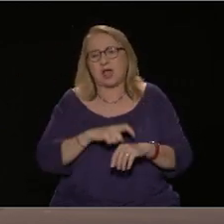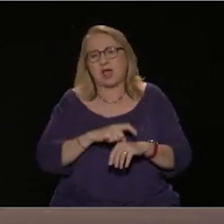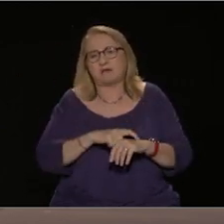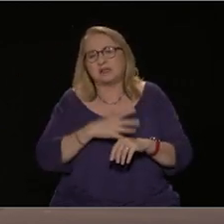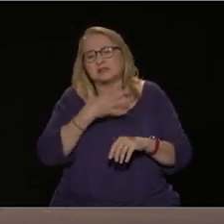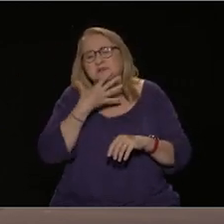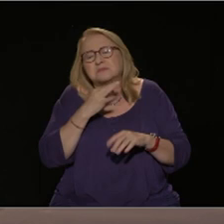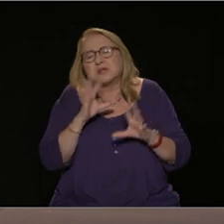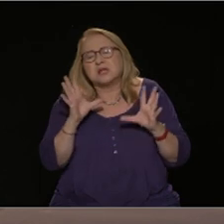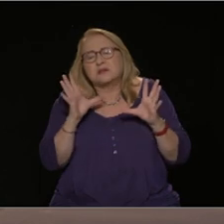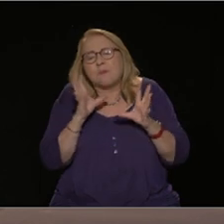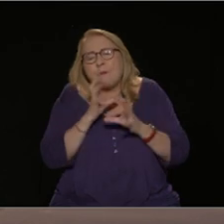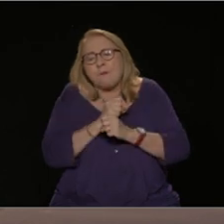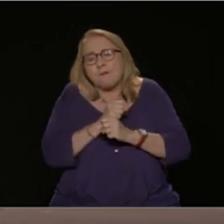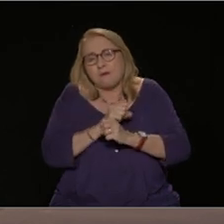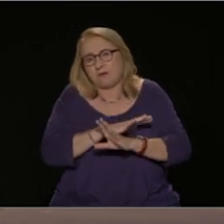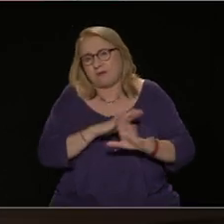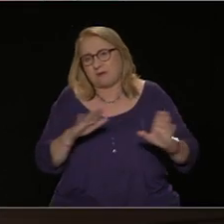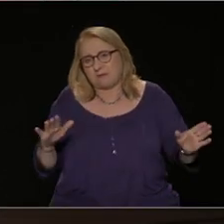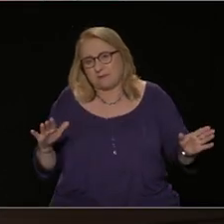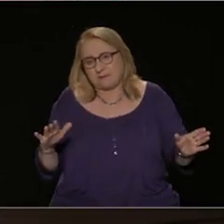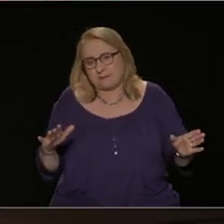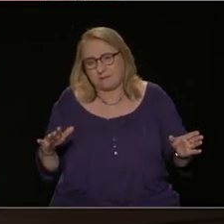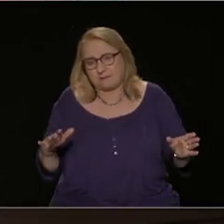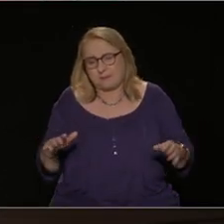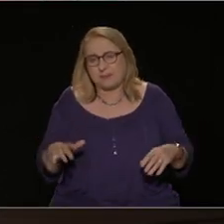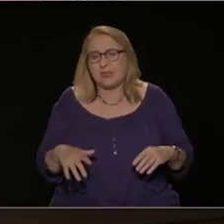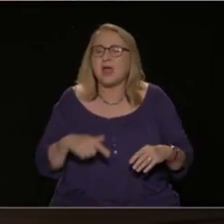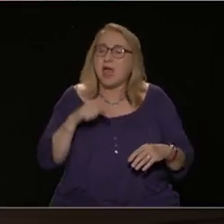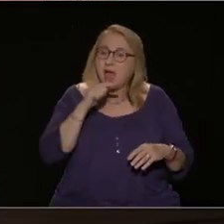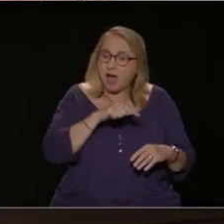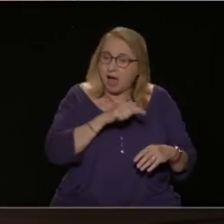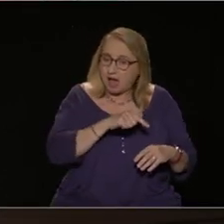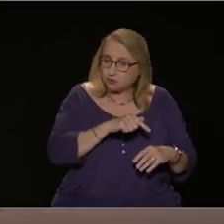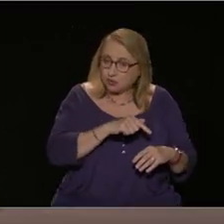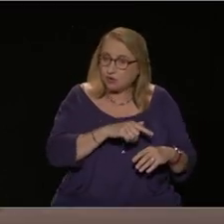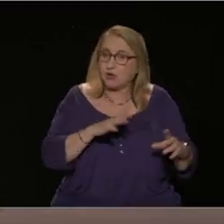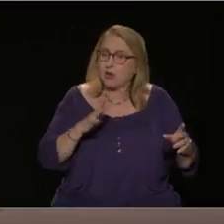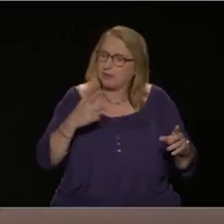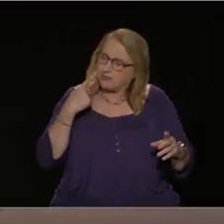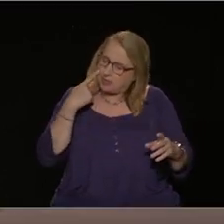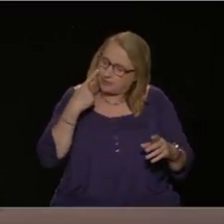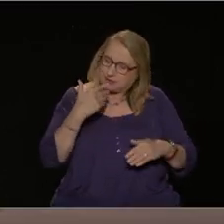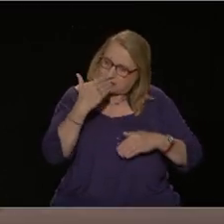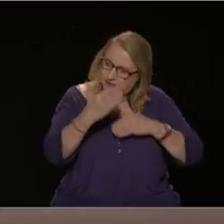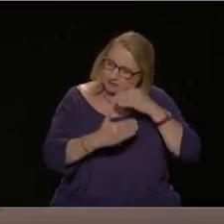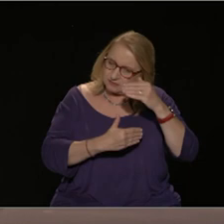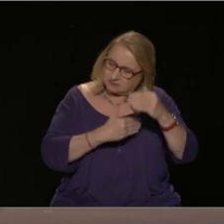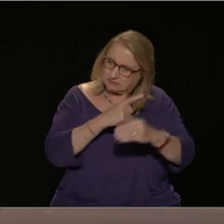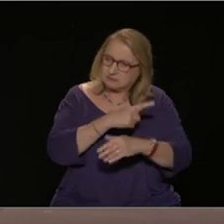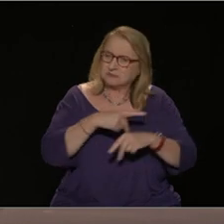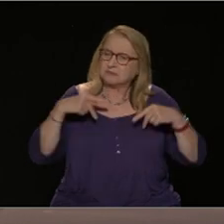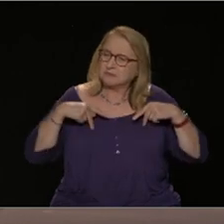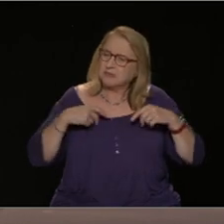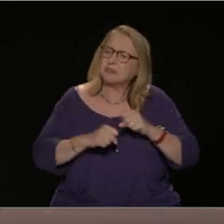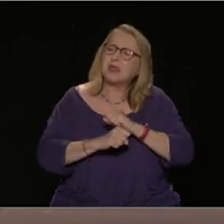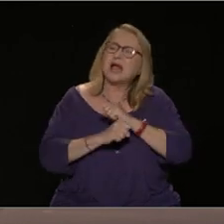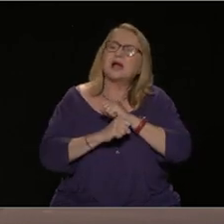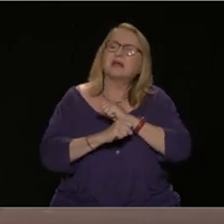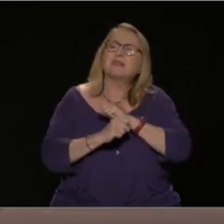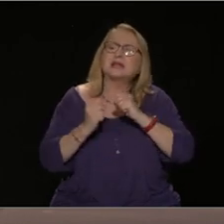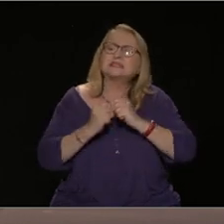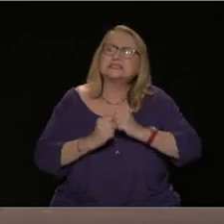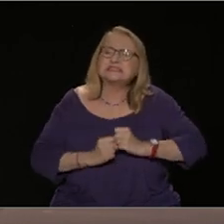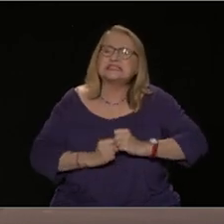η λεγόμενη σταθερότητά τους θα σκάσει και πρέπει σε αυτό να